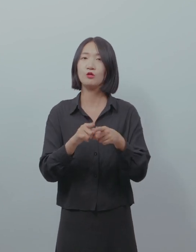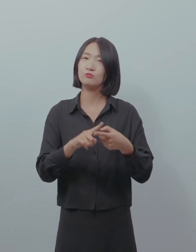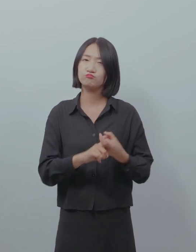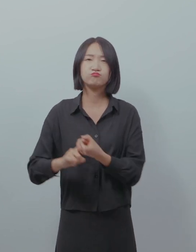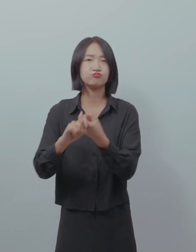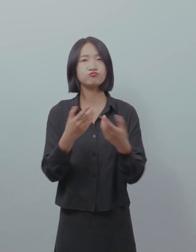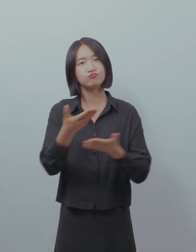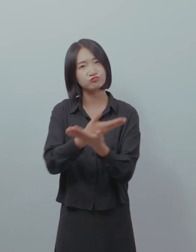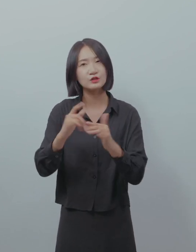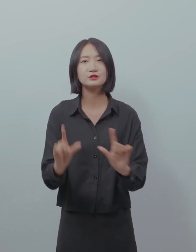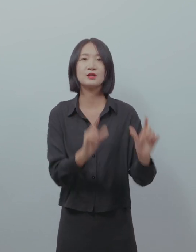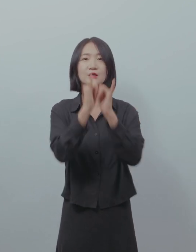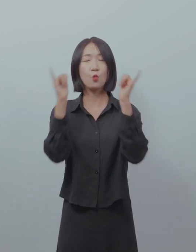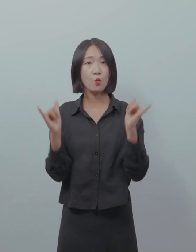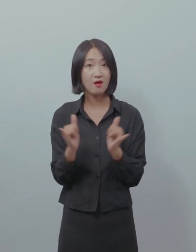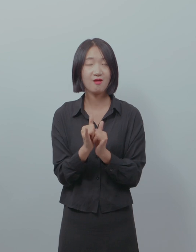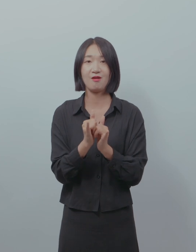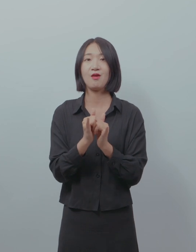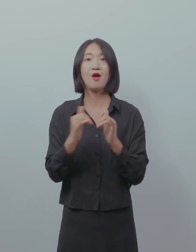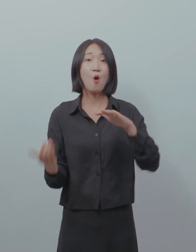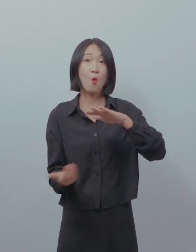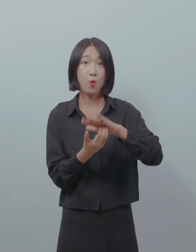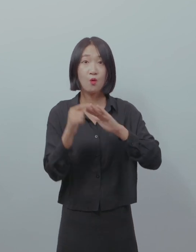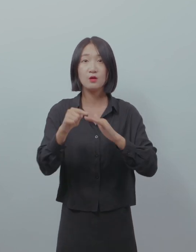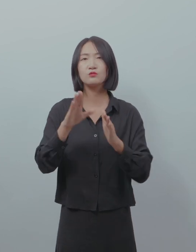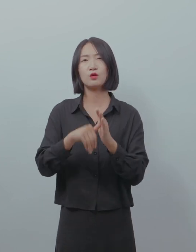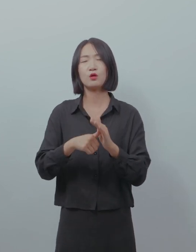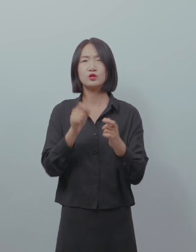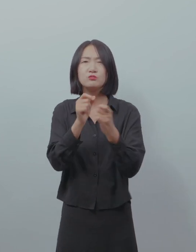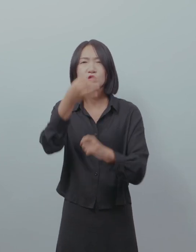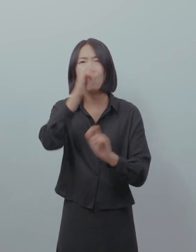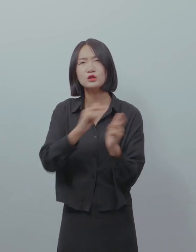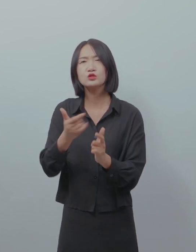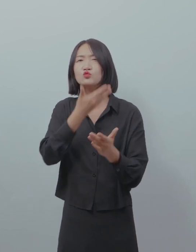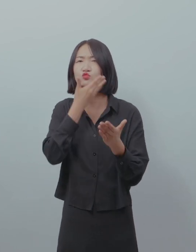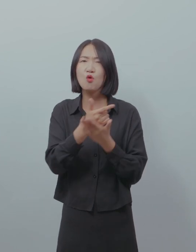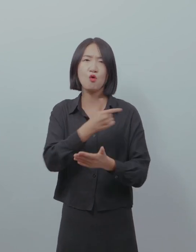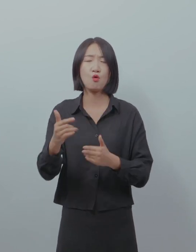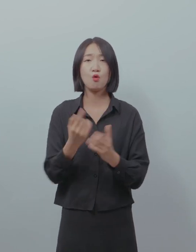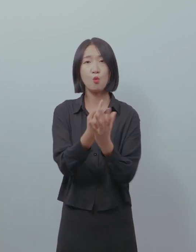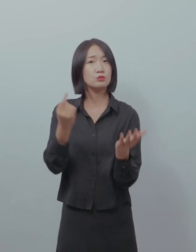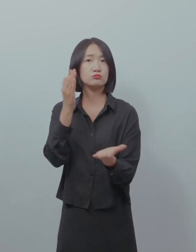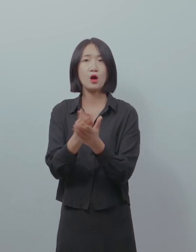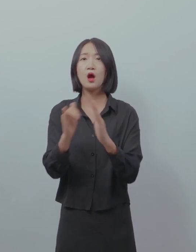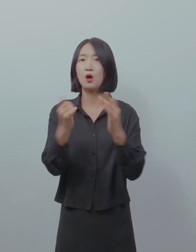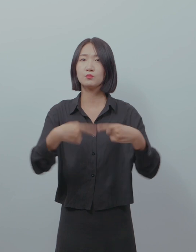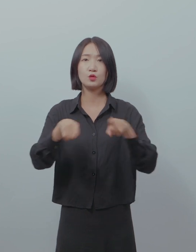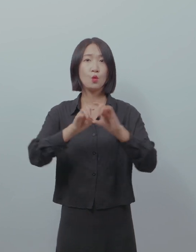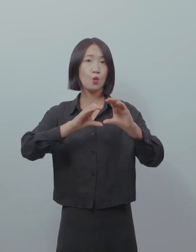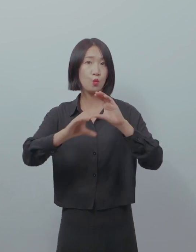어울려 살아가는 그런 사회를 만드는데 이런 접근성 기능이 아주 중요하거든요 소외되지 않고